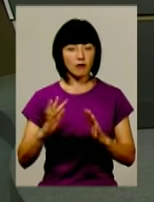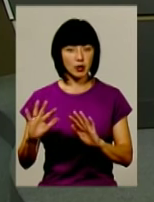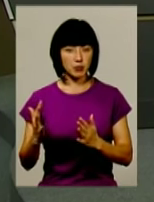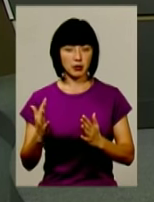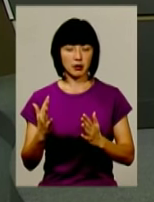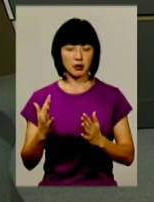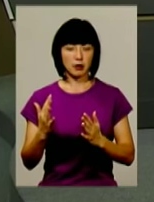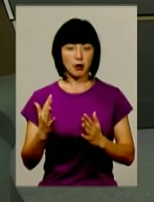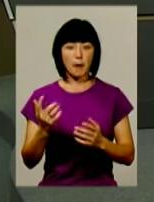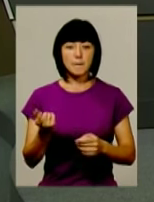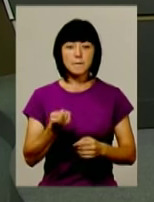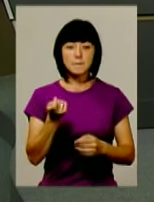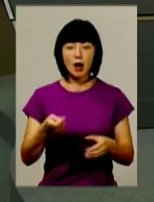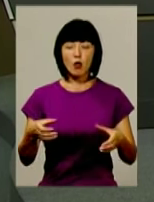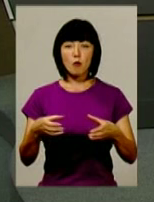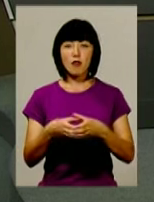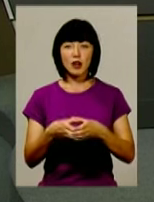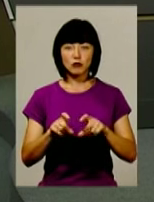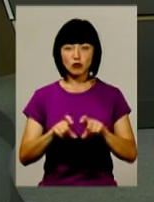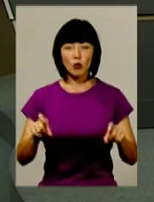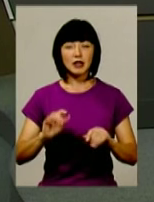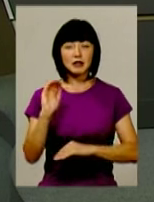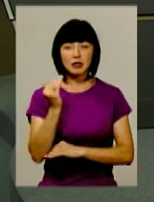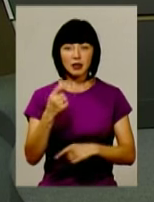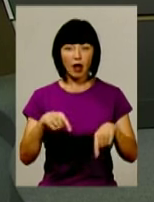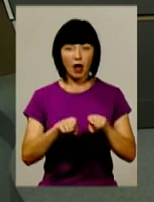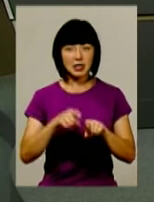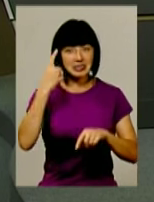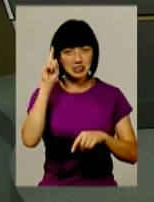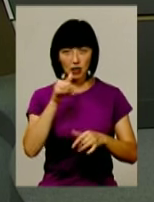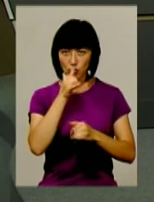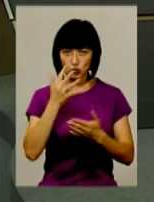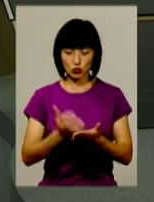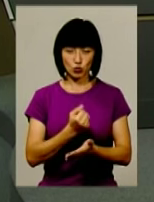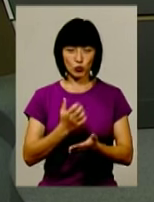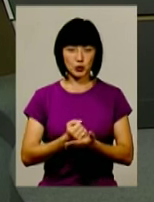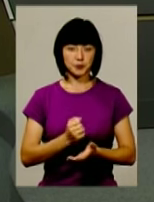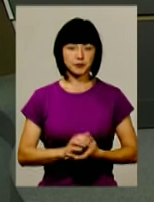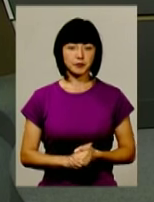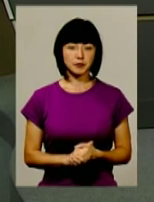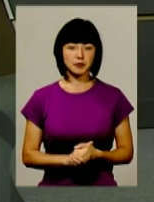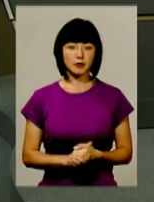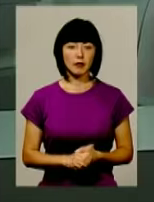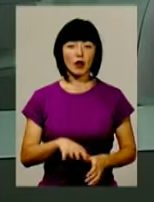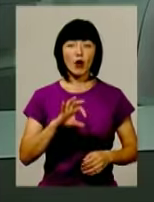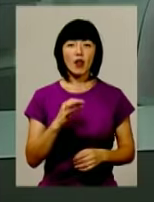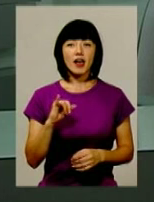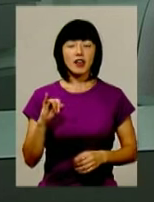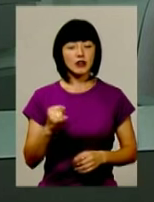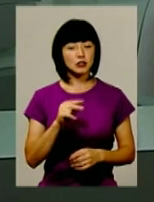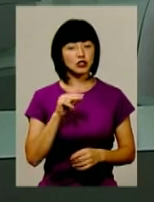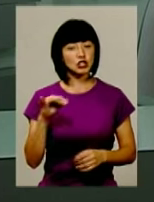більшості випадках, в малокомплектній школі дитина таких знань не може здобути. Олег Іванович, чи не вийде так, що зараз через